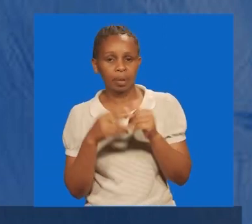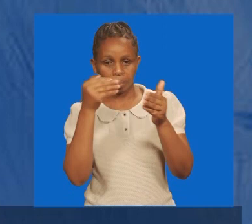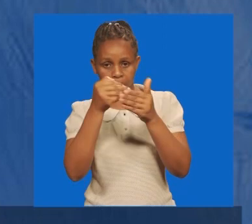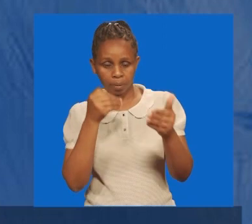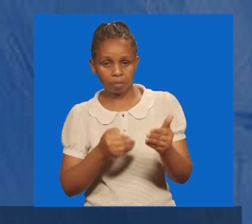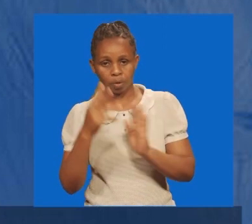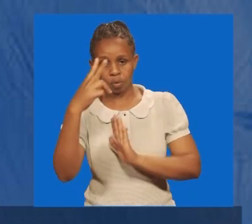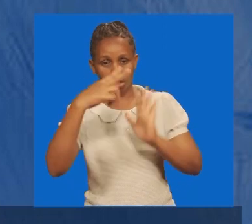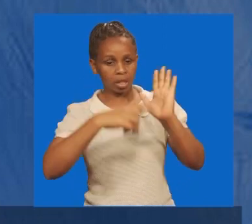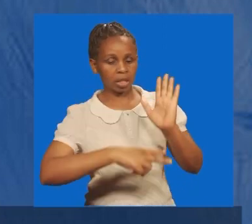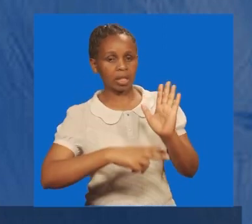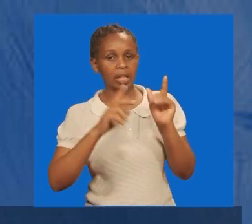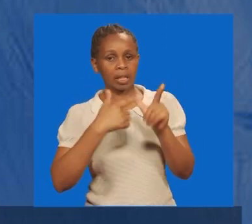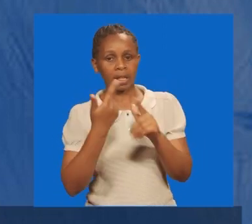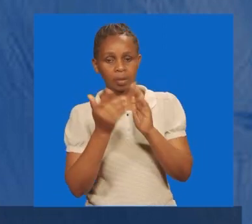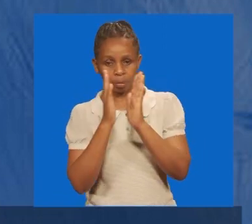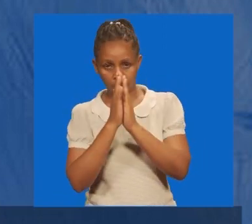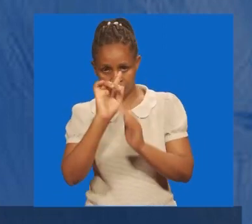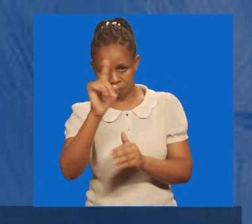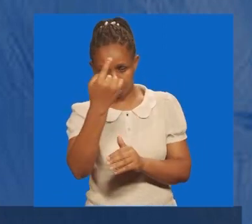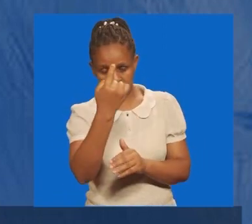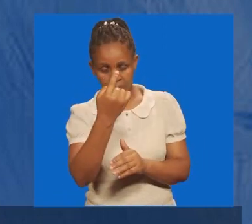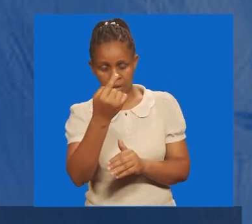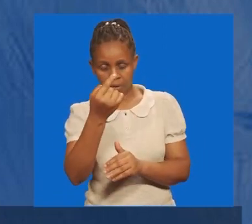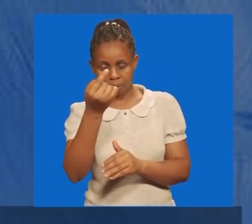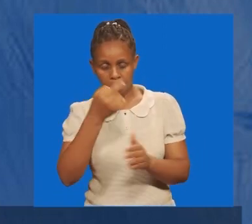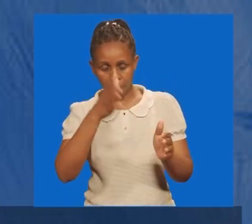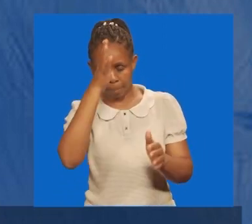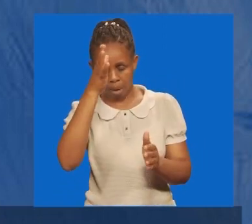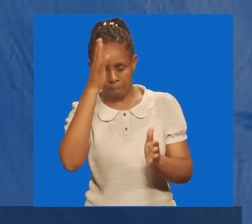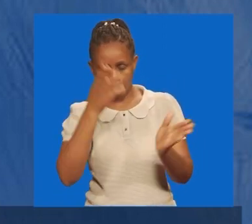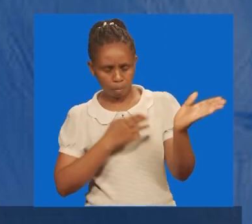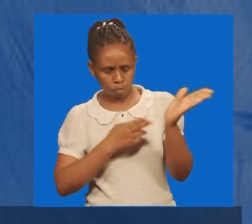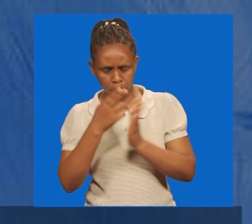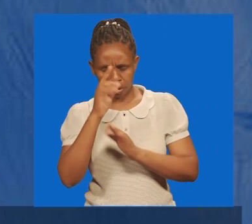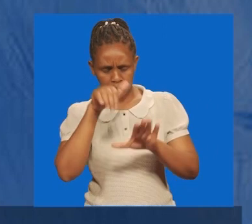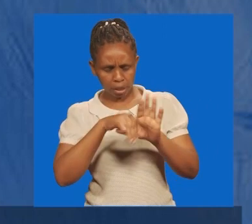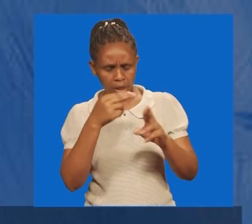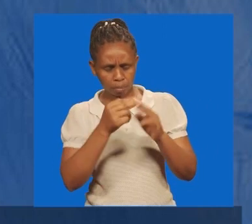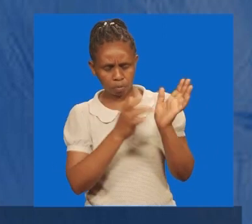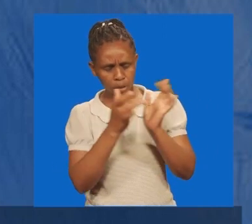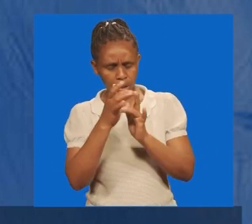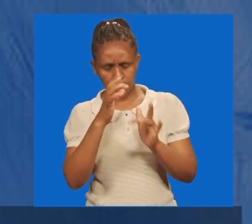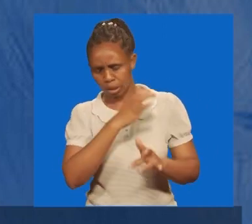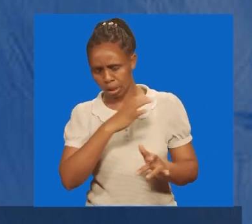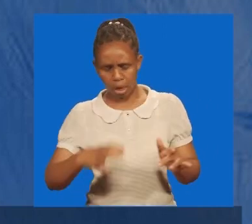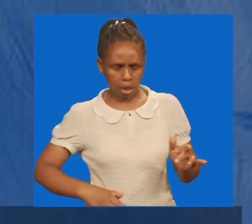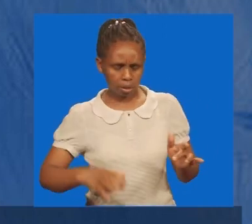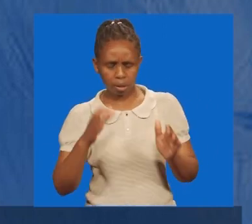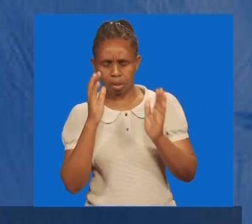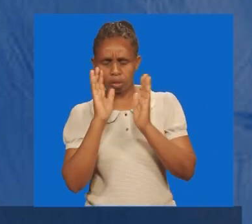kabla nisome ningependa, tuweze kuomba. Baba mtakatifu katika jina la yesu, neno lako